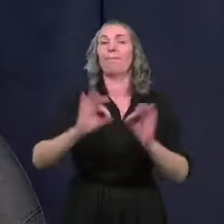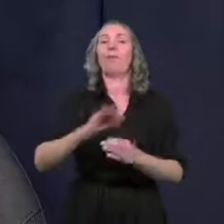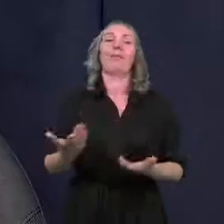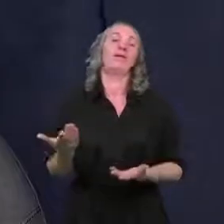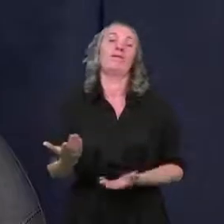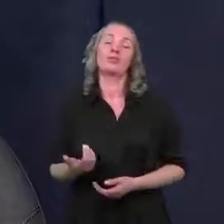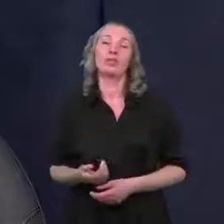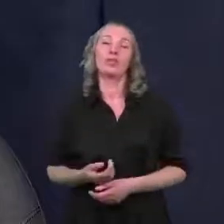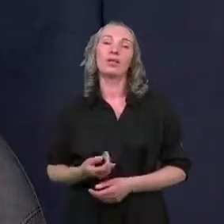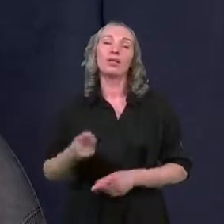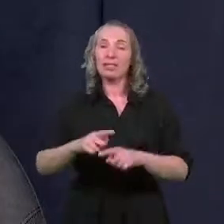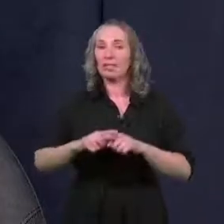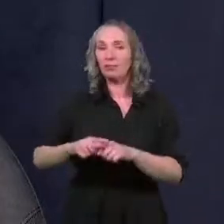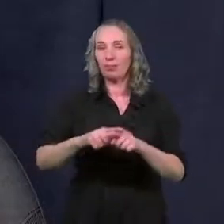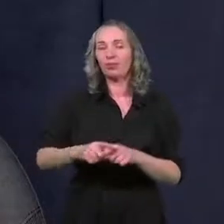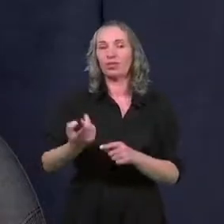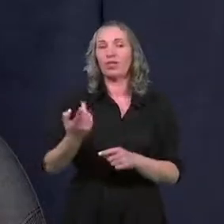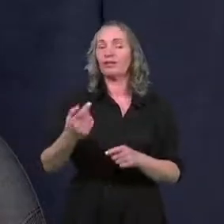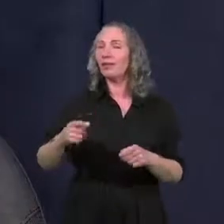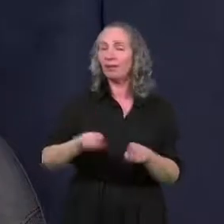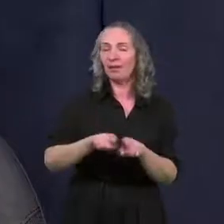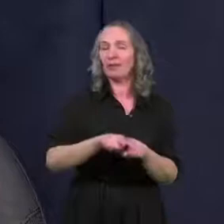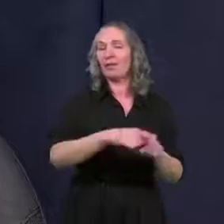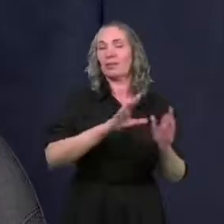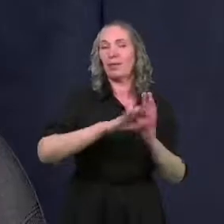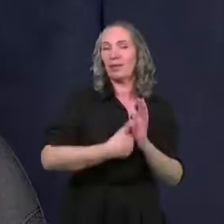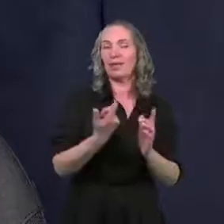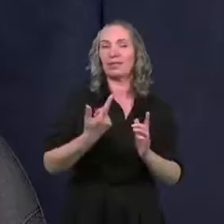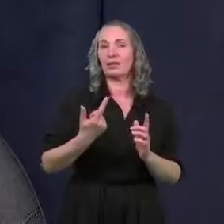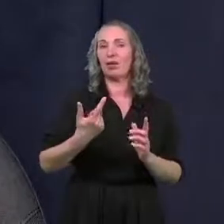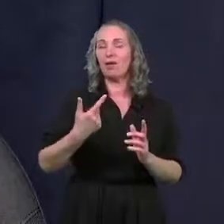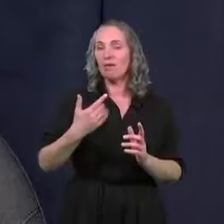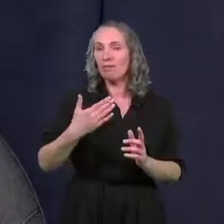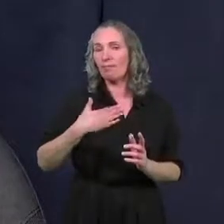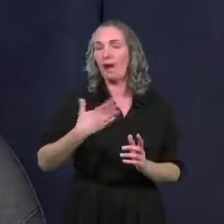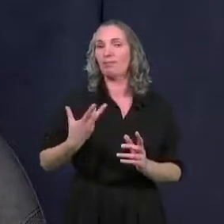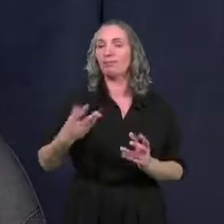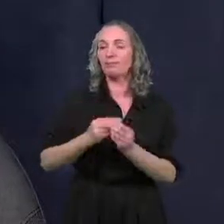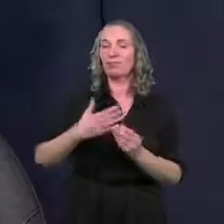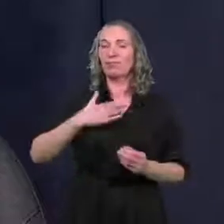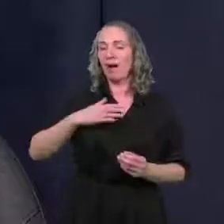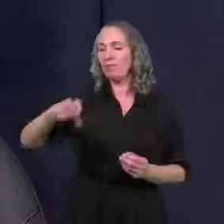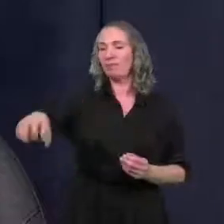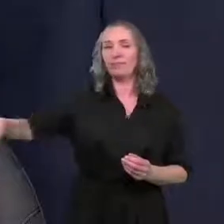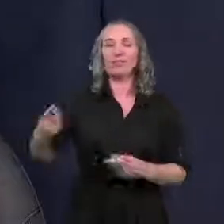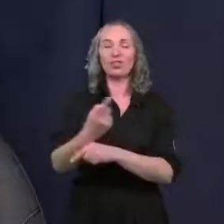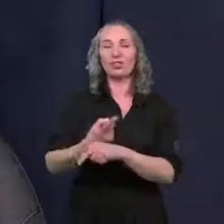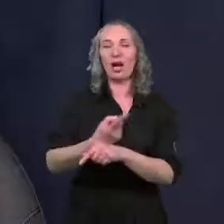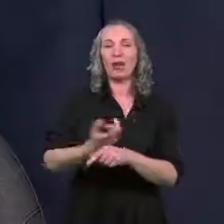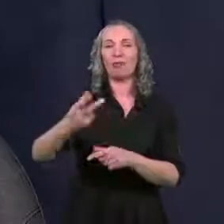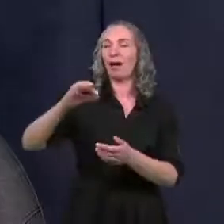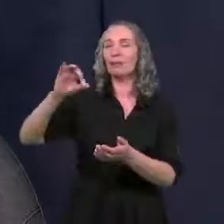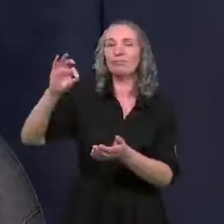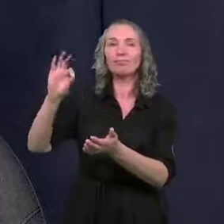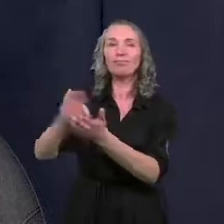Tym bardziej, że zarówno spółdzielnie, jak i miasto przecież jesteśmy posiadaczami wielu działek w dobrych lokalizacjach, które